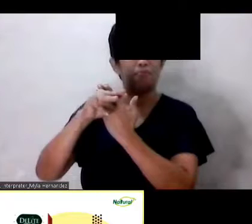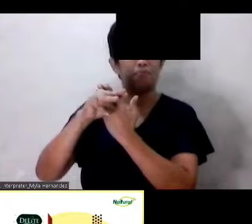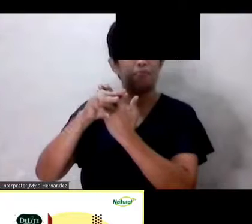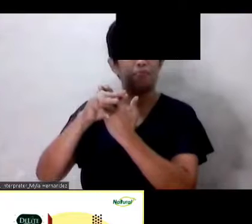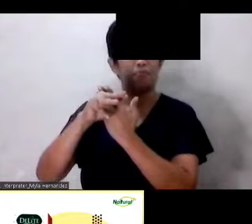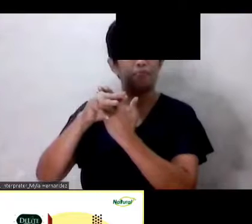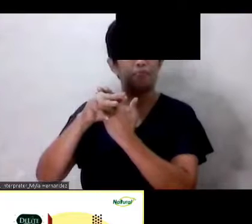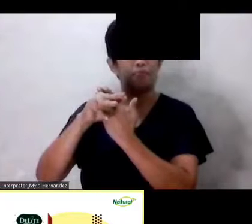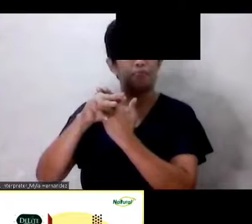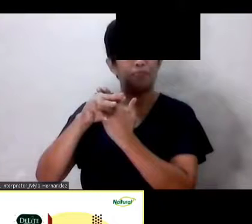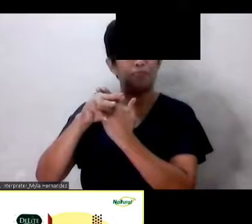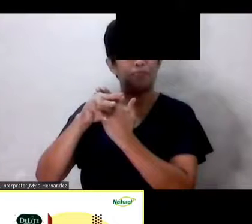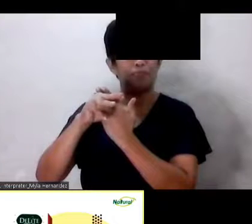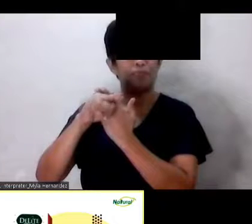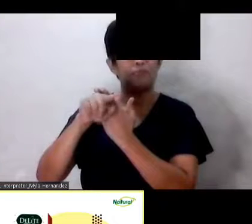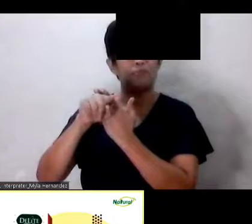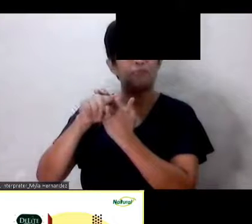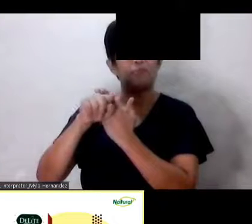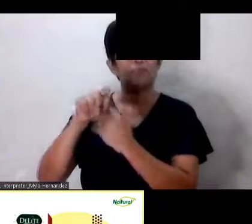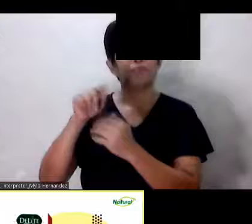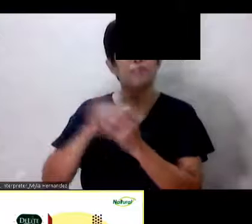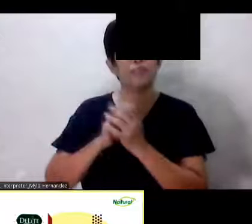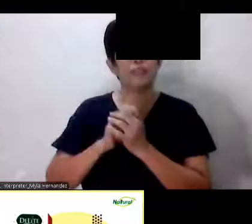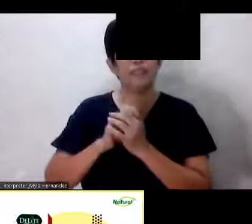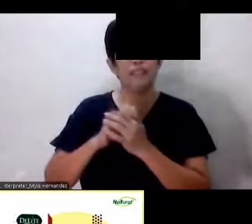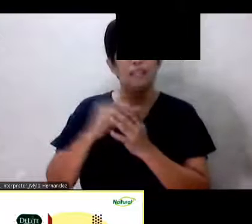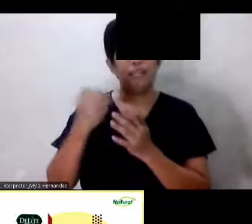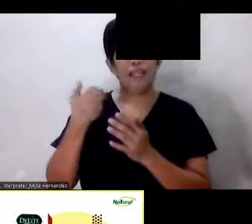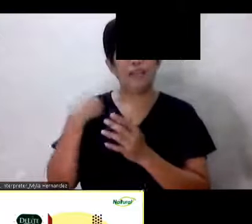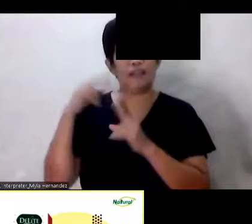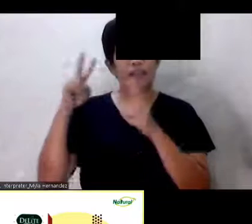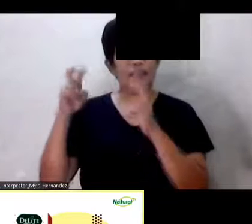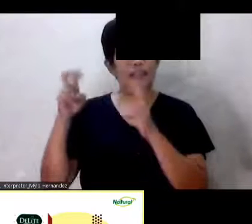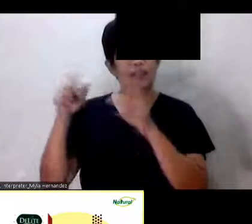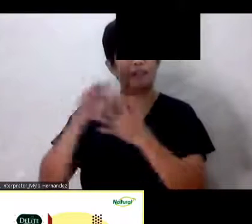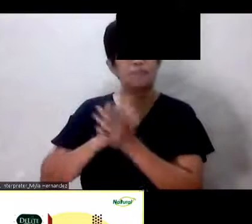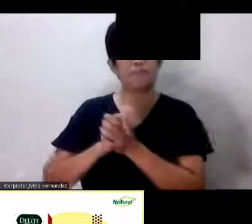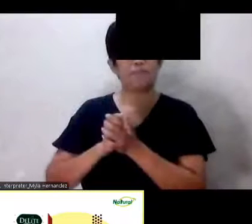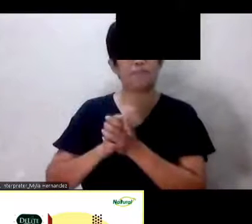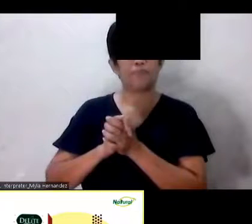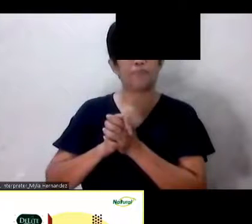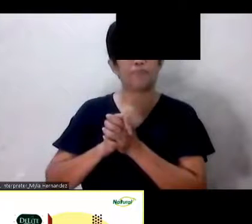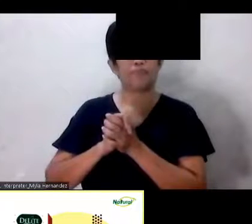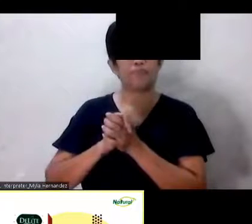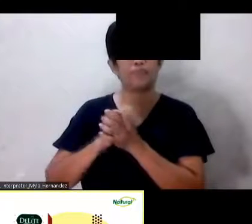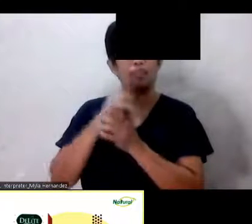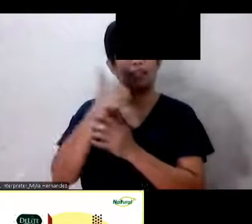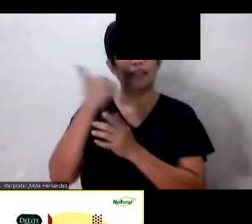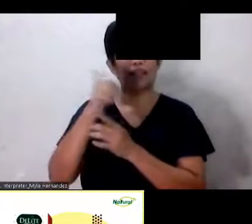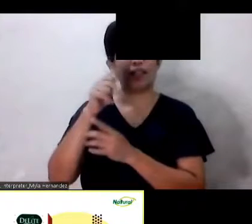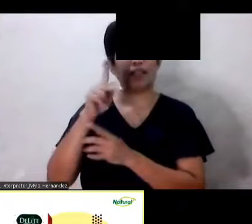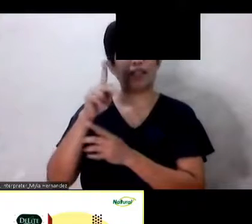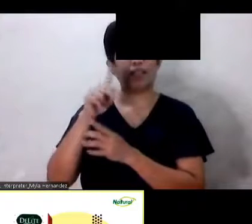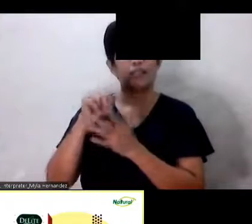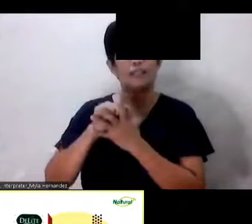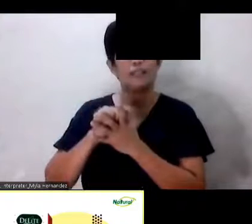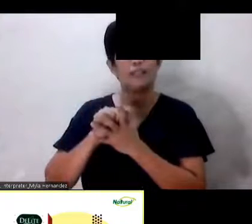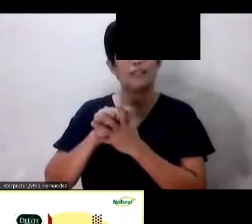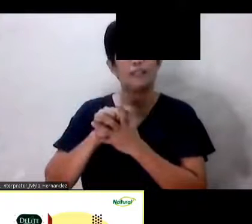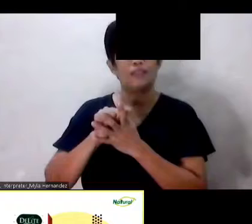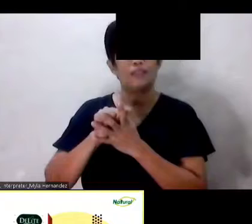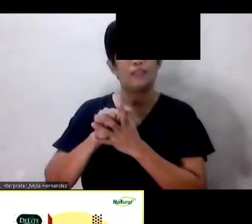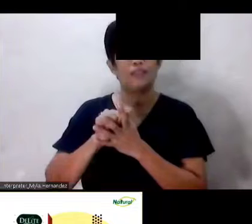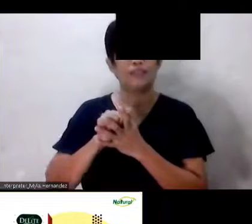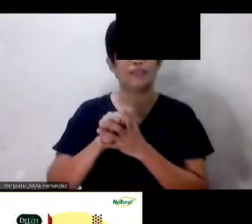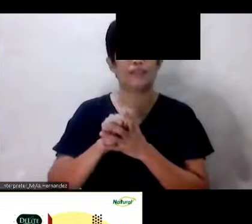Training with an Edge Okay At may Yeah Si Chris Lorenzana Yes Okay,